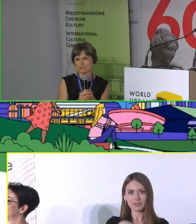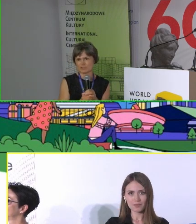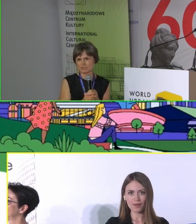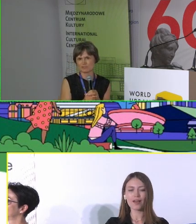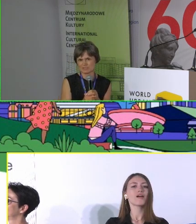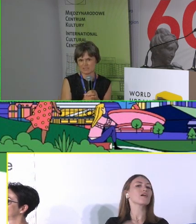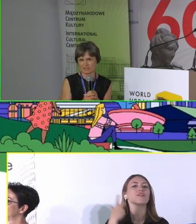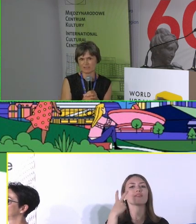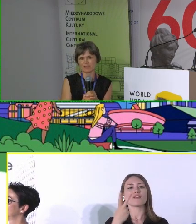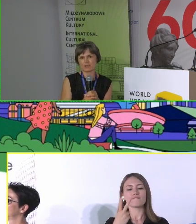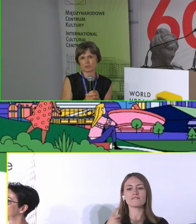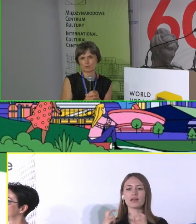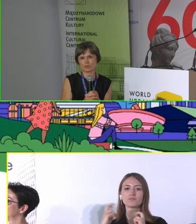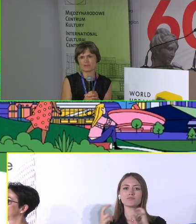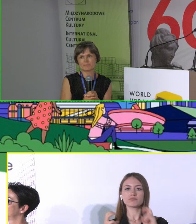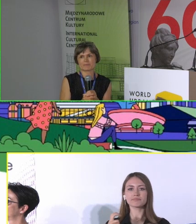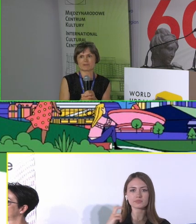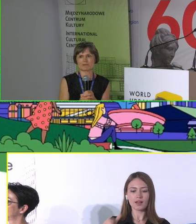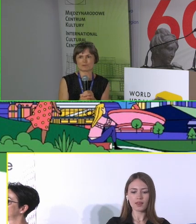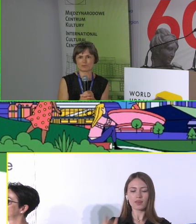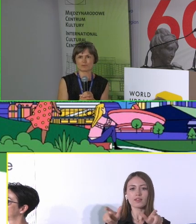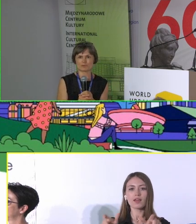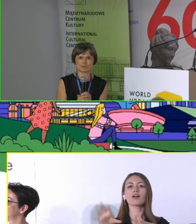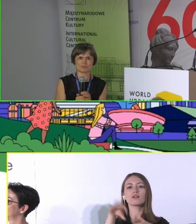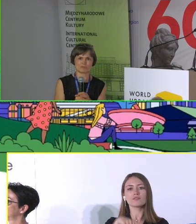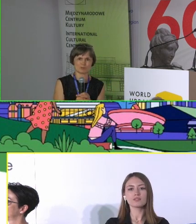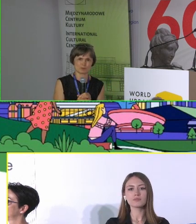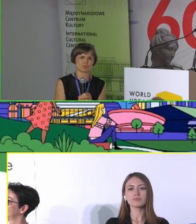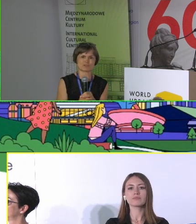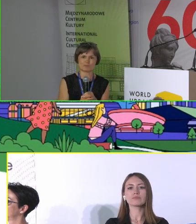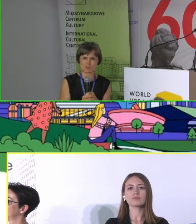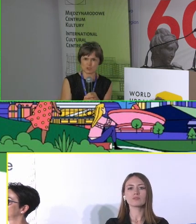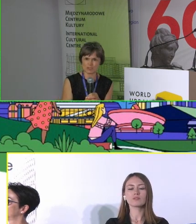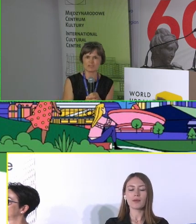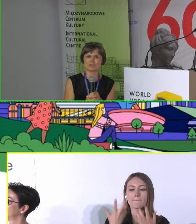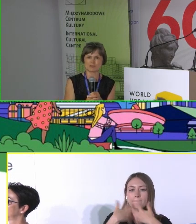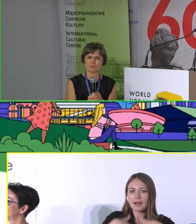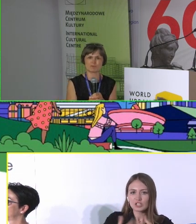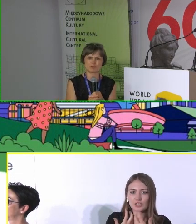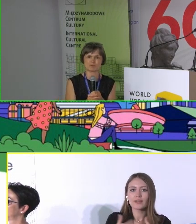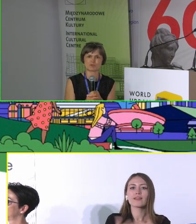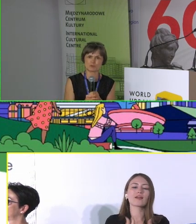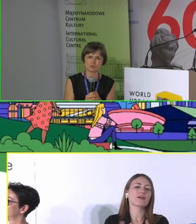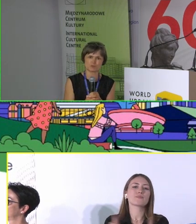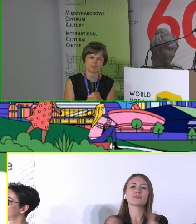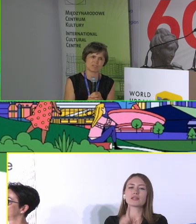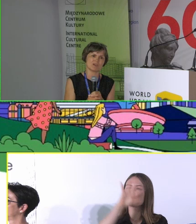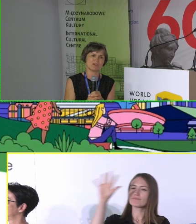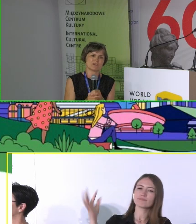walcarek, które, no do których są maszyny i po prostu przeróżne urządzenia.